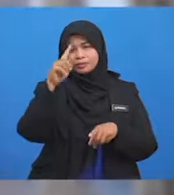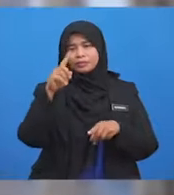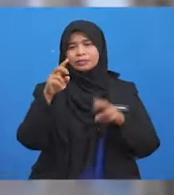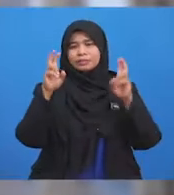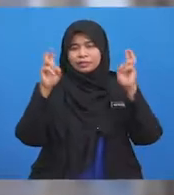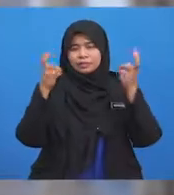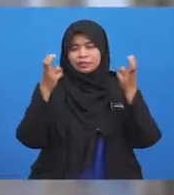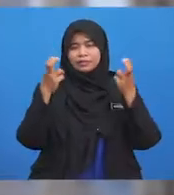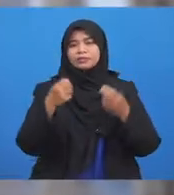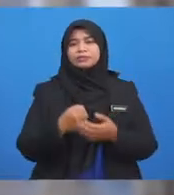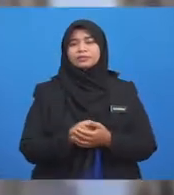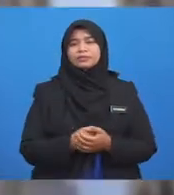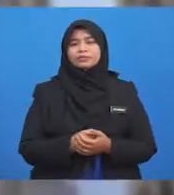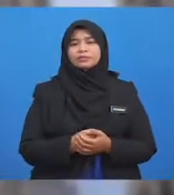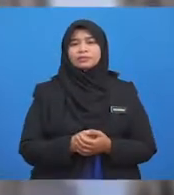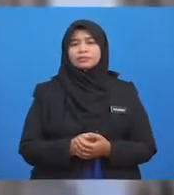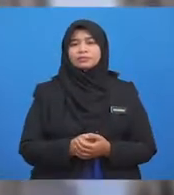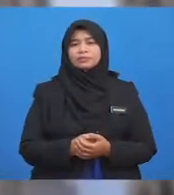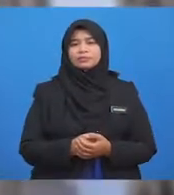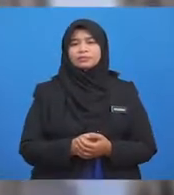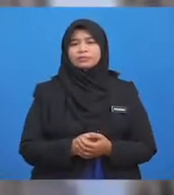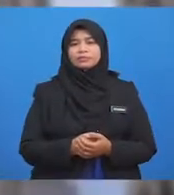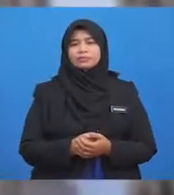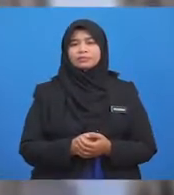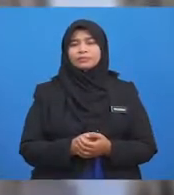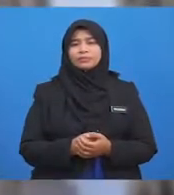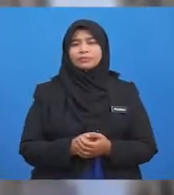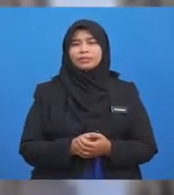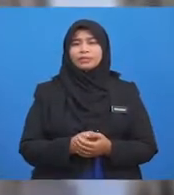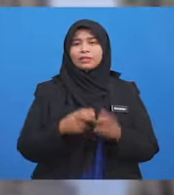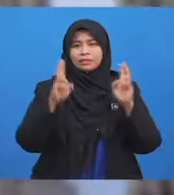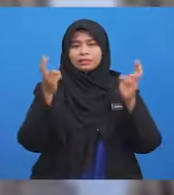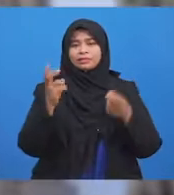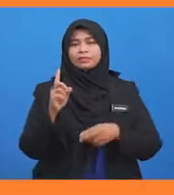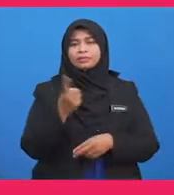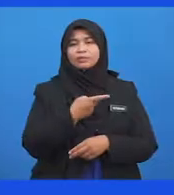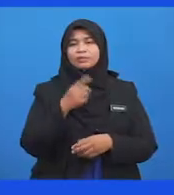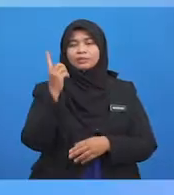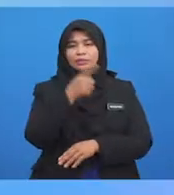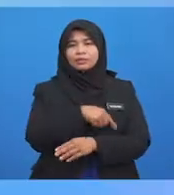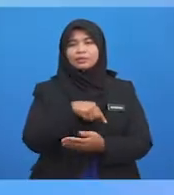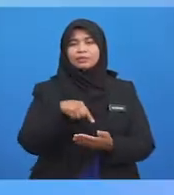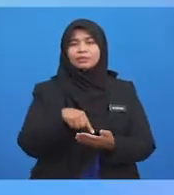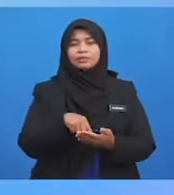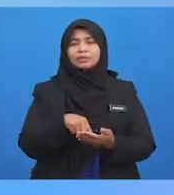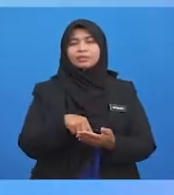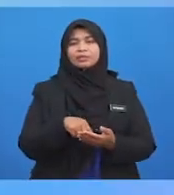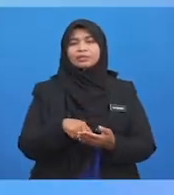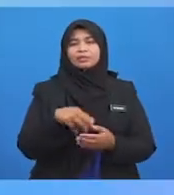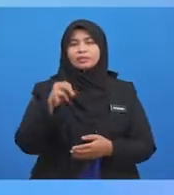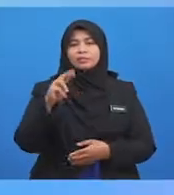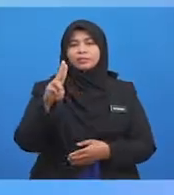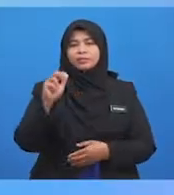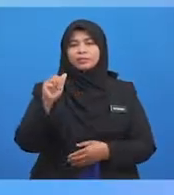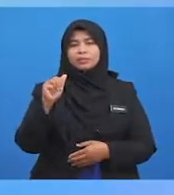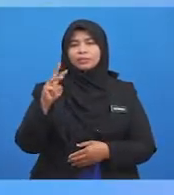yang sangat mengujakan. Jadi, tajuk kita pada hari ini ialah kita akan mempelajari tajuk Mu'amalat